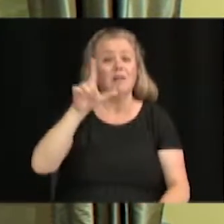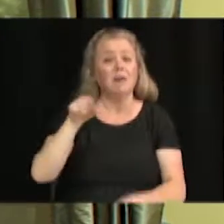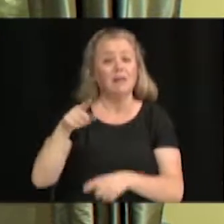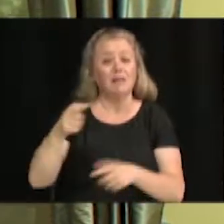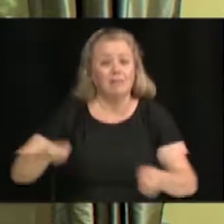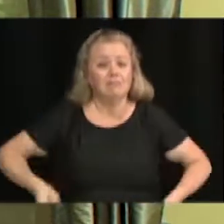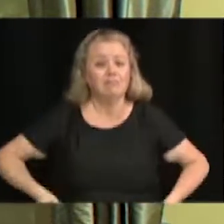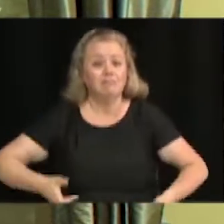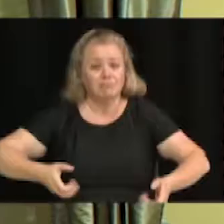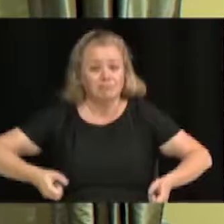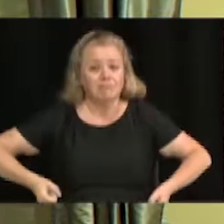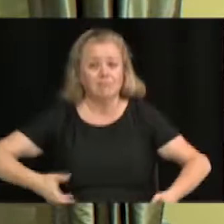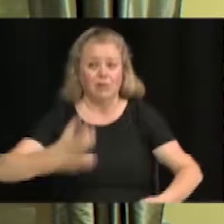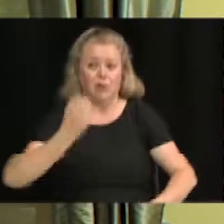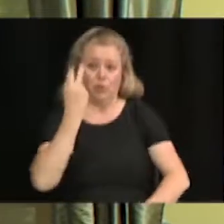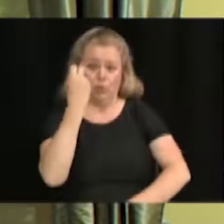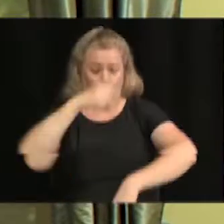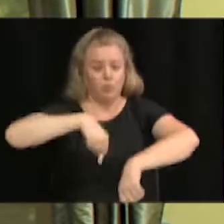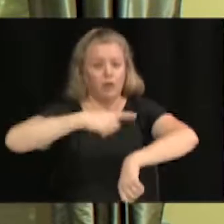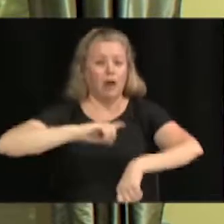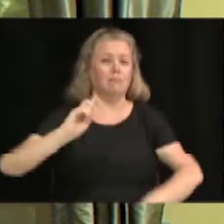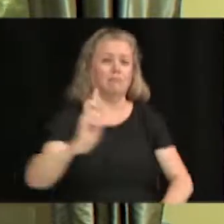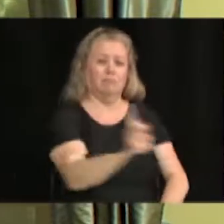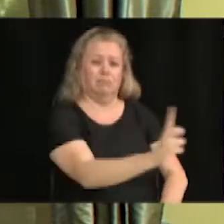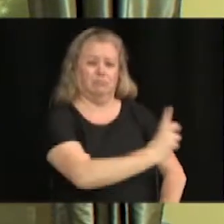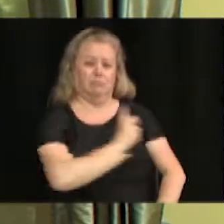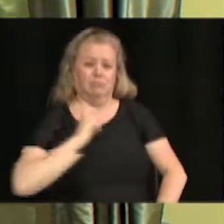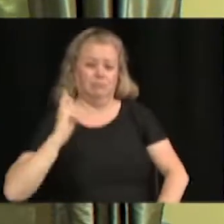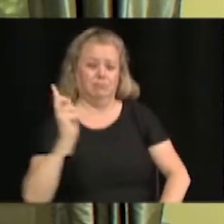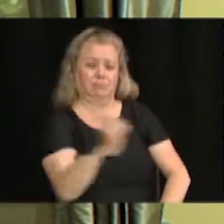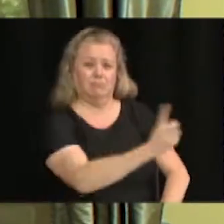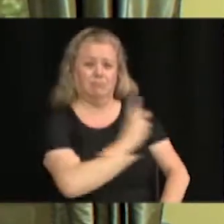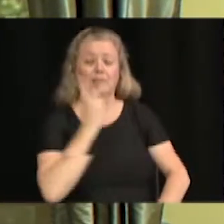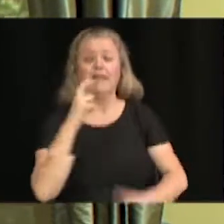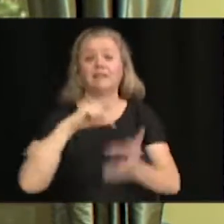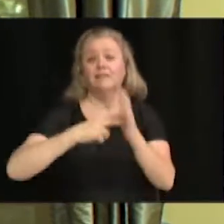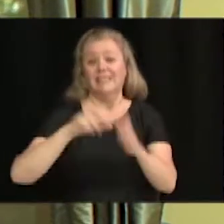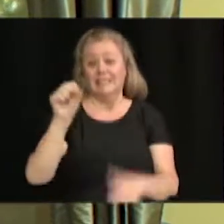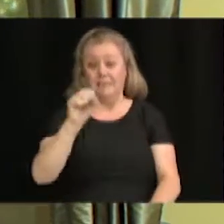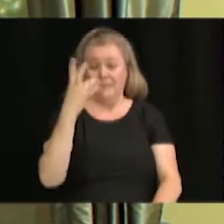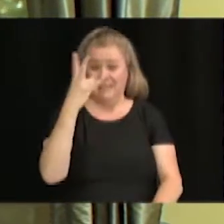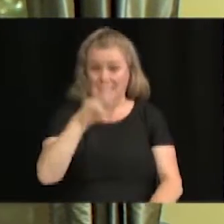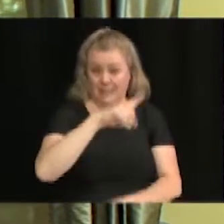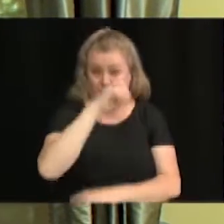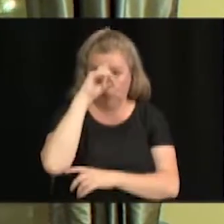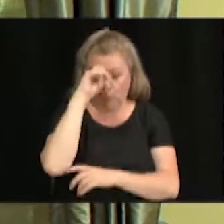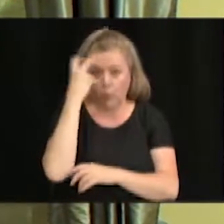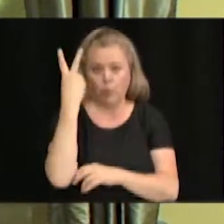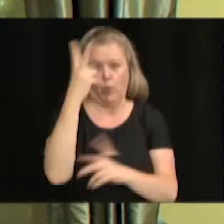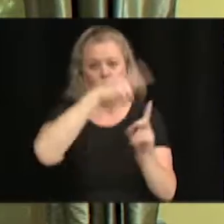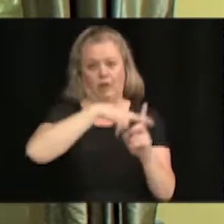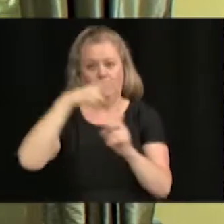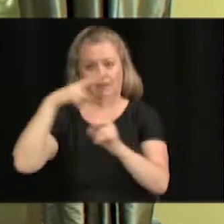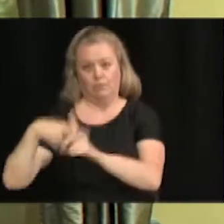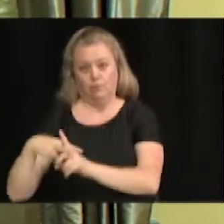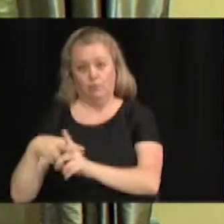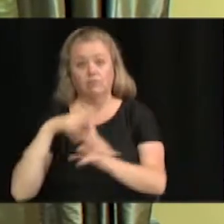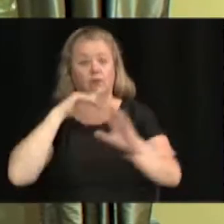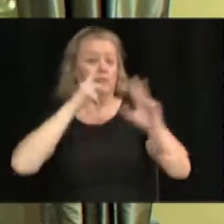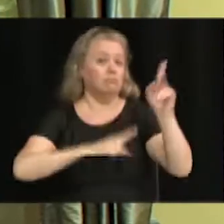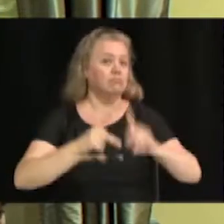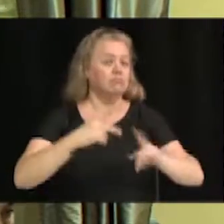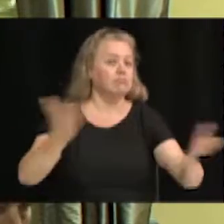réservoir Baudet. Donc, le samedi 17 août, deux rendez-vous. J'invite toute la population à nous suivre cette journée-là